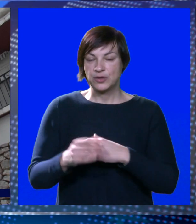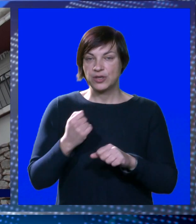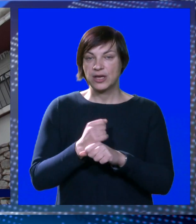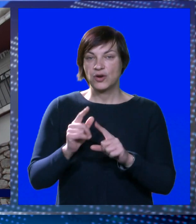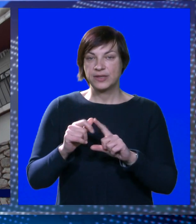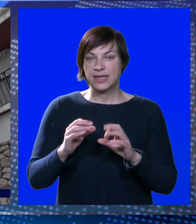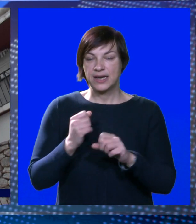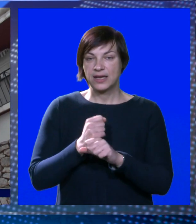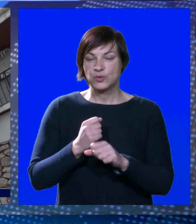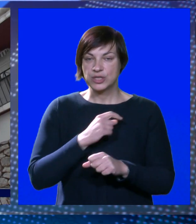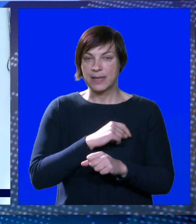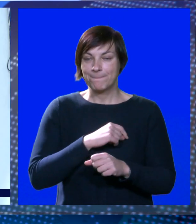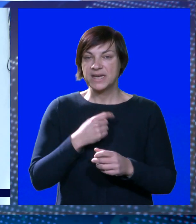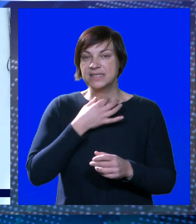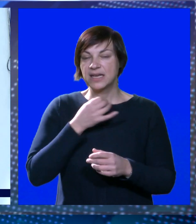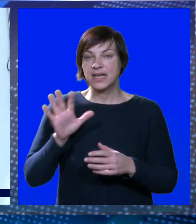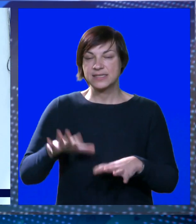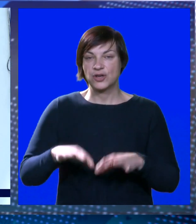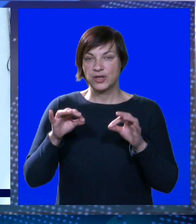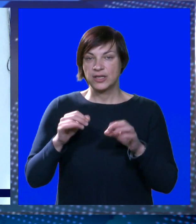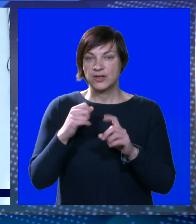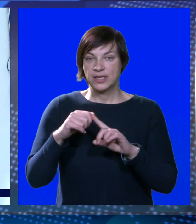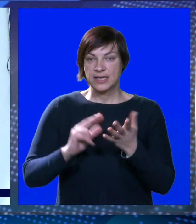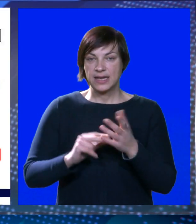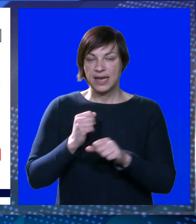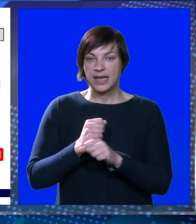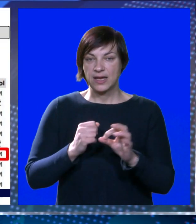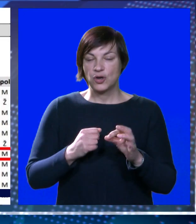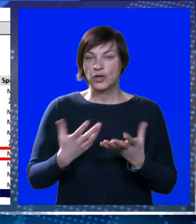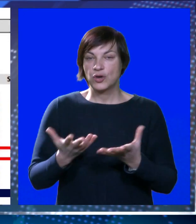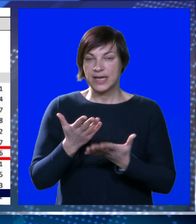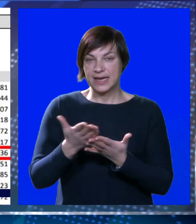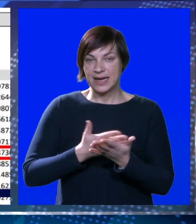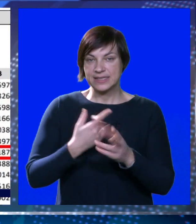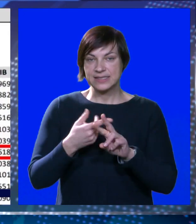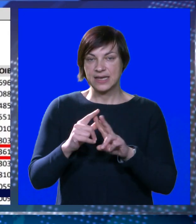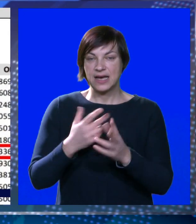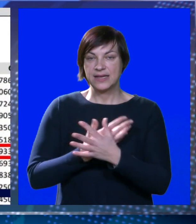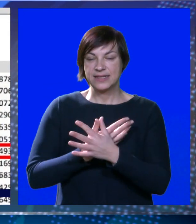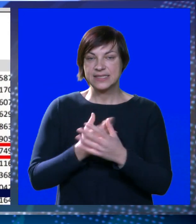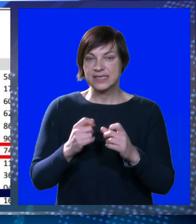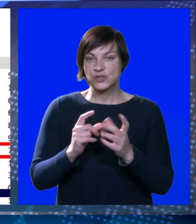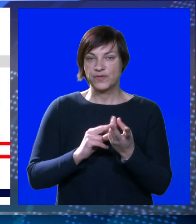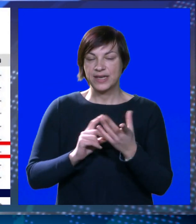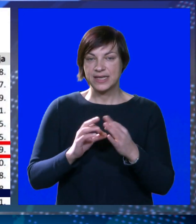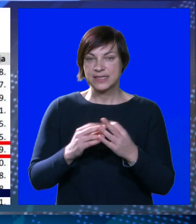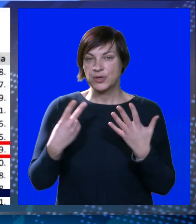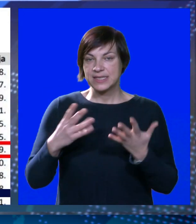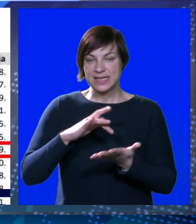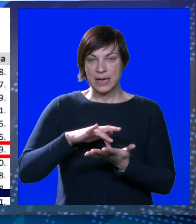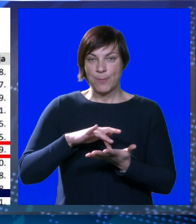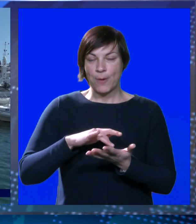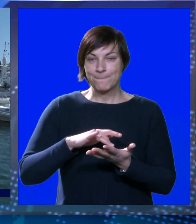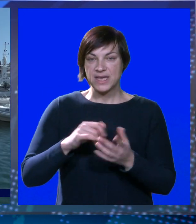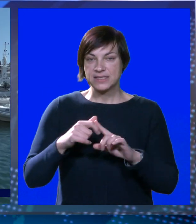gradskog Kotara Gruž za novog je predsjednika glasovanjem odabran Đulijano Knego, koji je na koalicijskoj listi HDZ-a i hrvatskih suverenista bio na sedmom